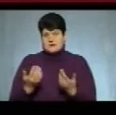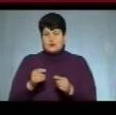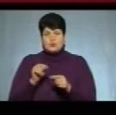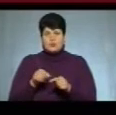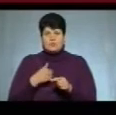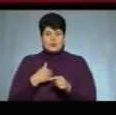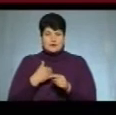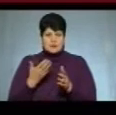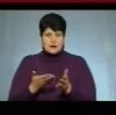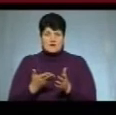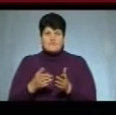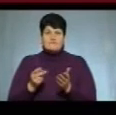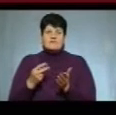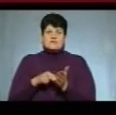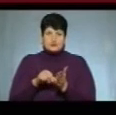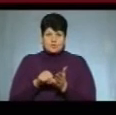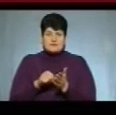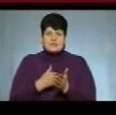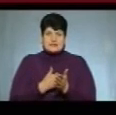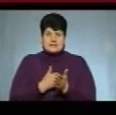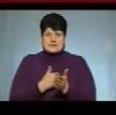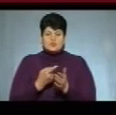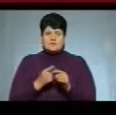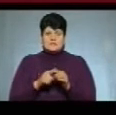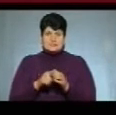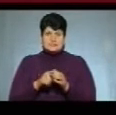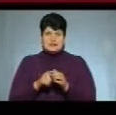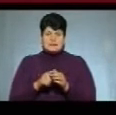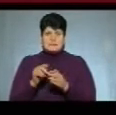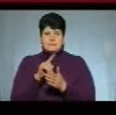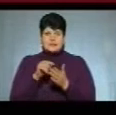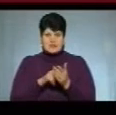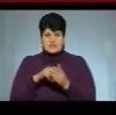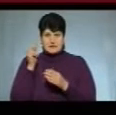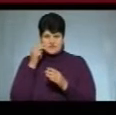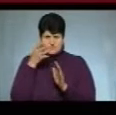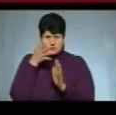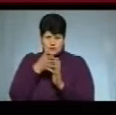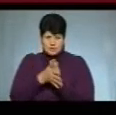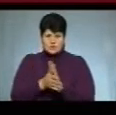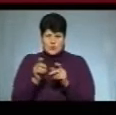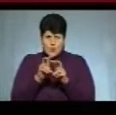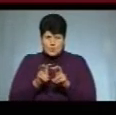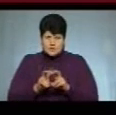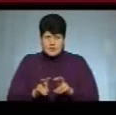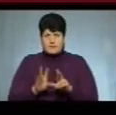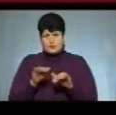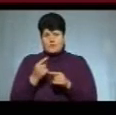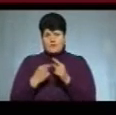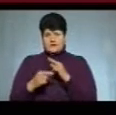виступив з ініціативою, щоб це питання вивчатися досконало, а тоді повертатися до